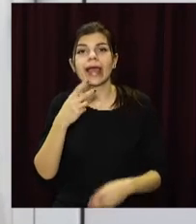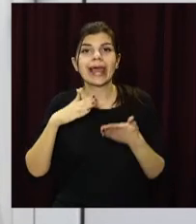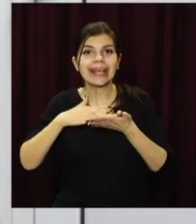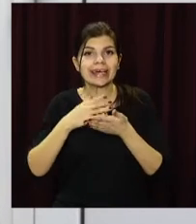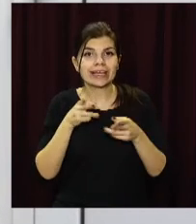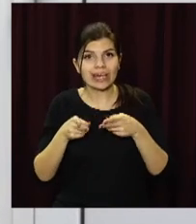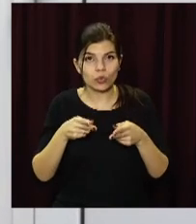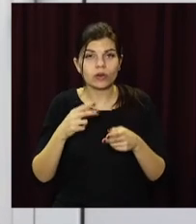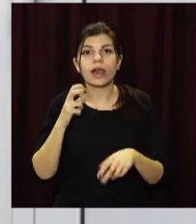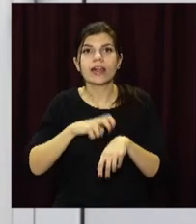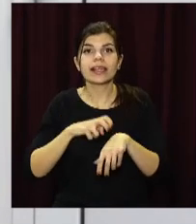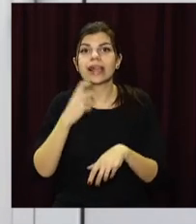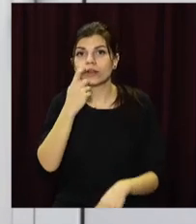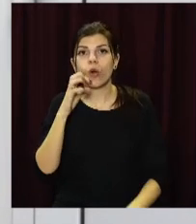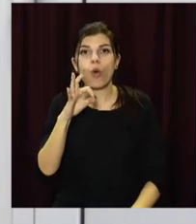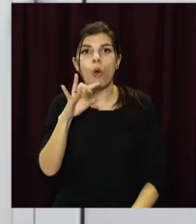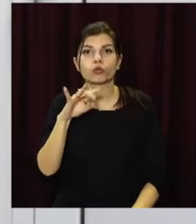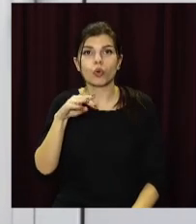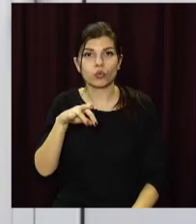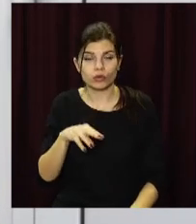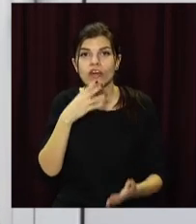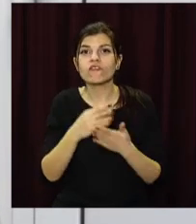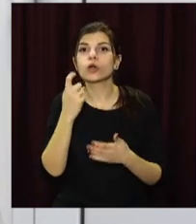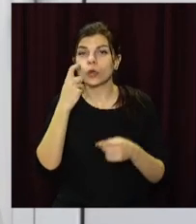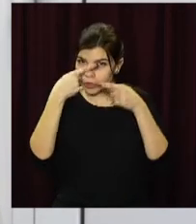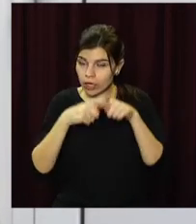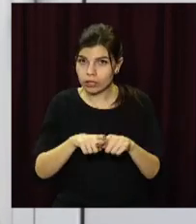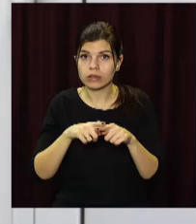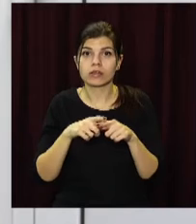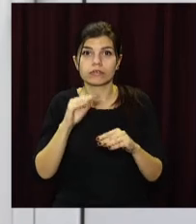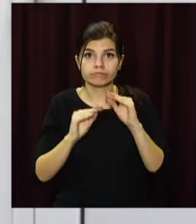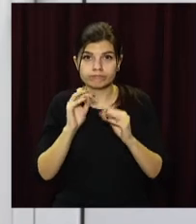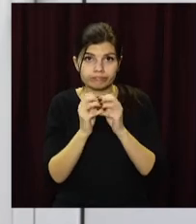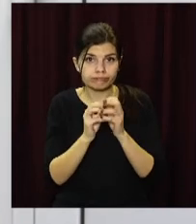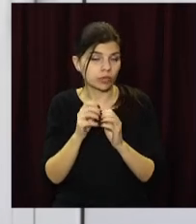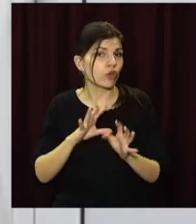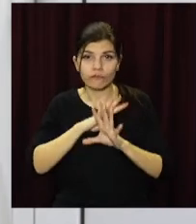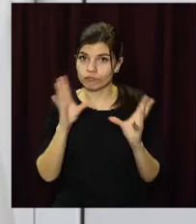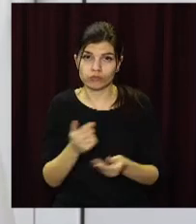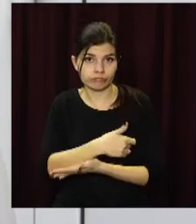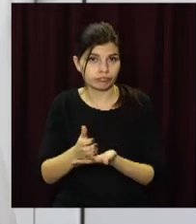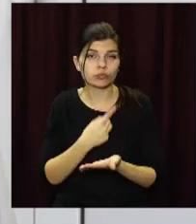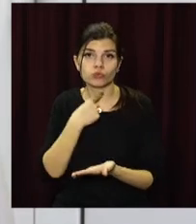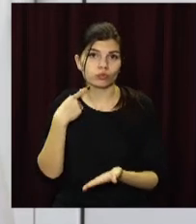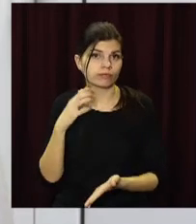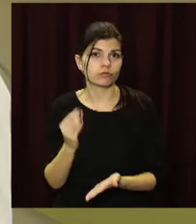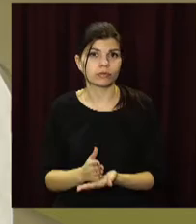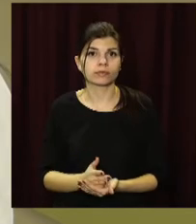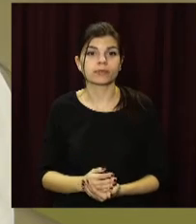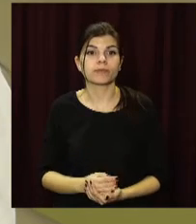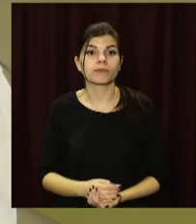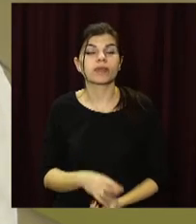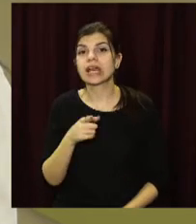-хірург, лікар-стоматолог-ортодонт. Своя зуботехнічна лабораторія. У нас повний спектр надання стоматологічної допомоги.